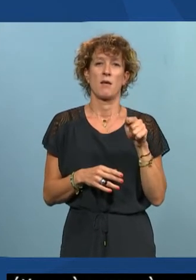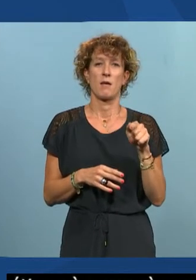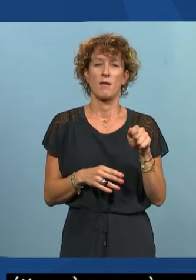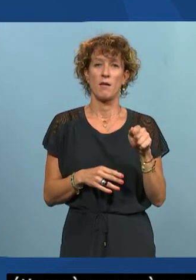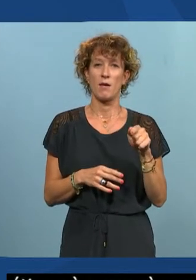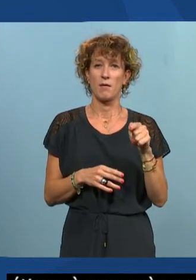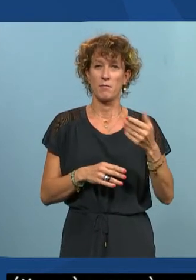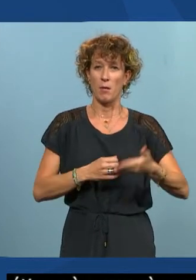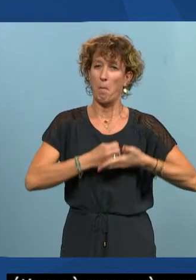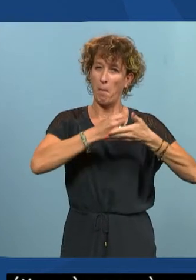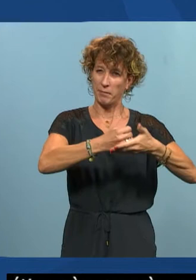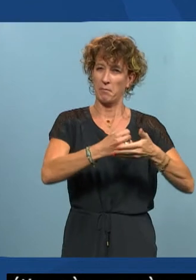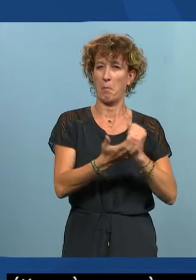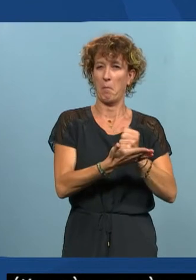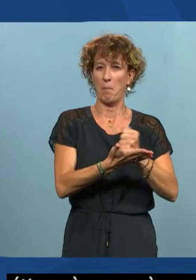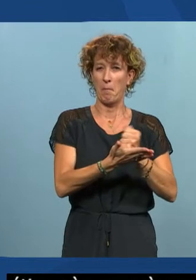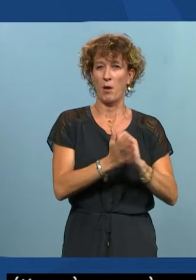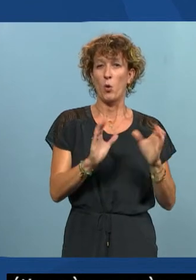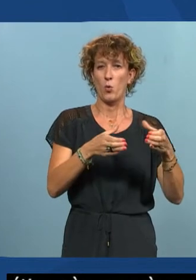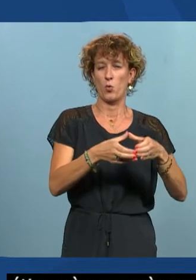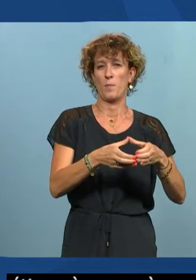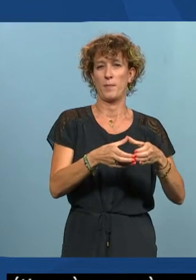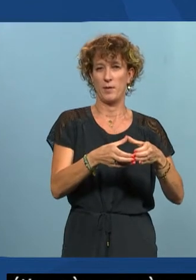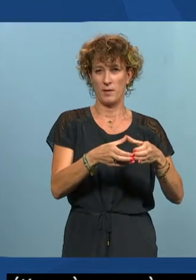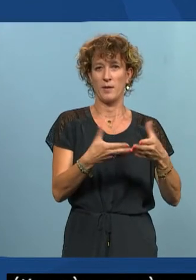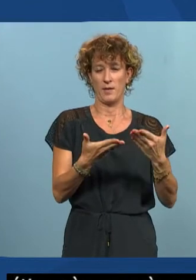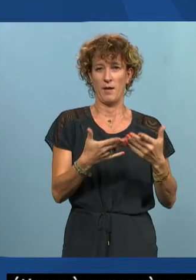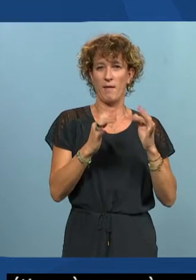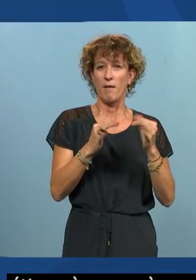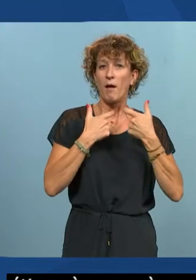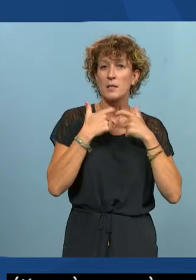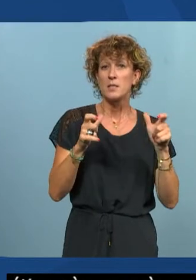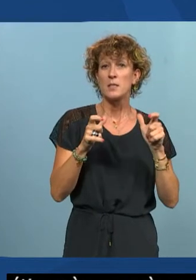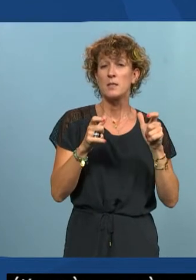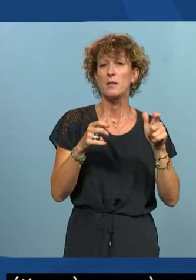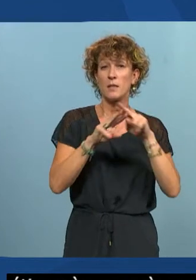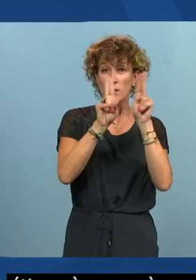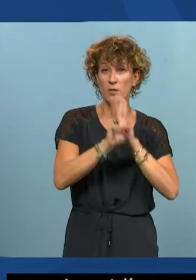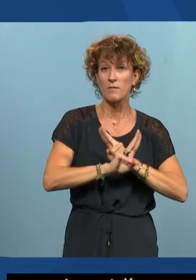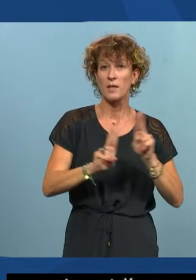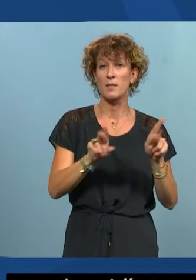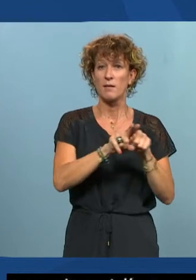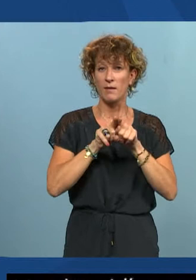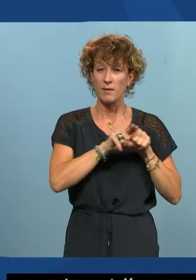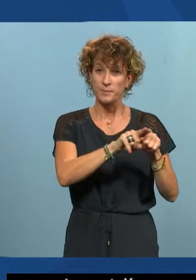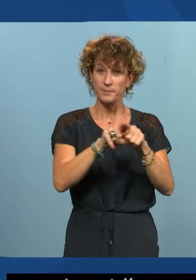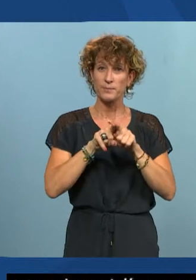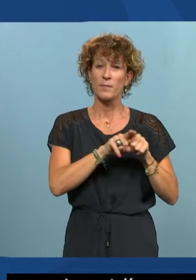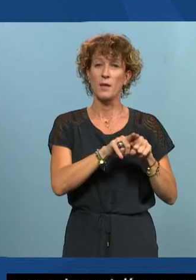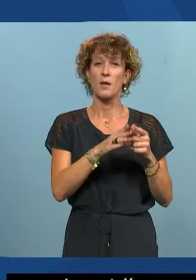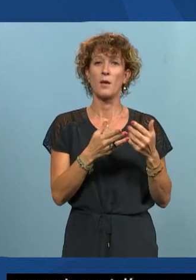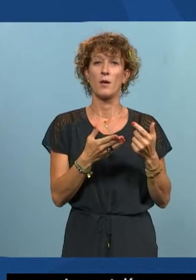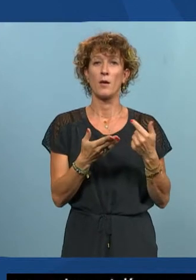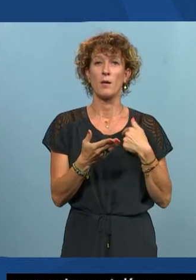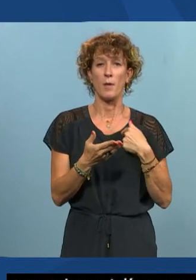pour porter ce groupe, pour piloter ce groupe sur l'accessibilité universelle et égalité. Je veux tellement